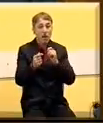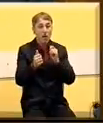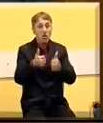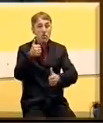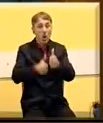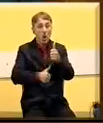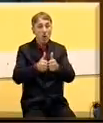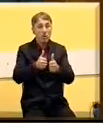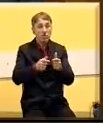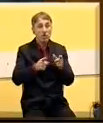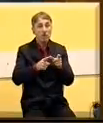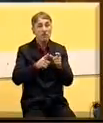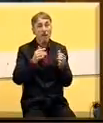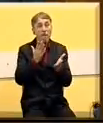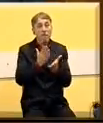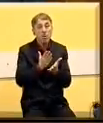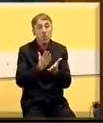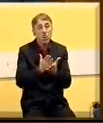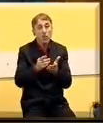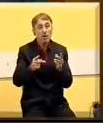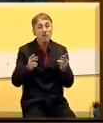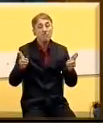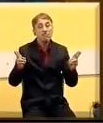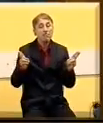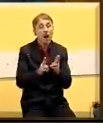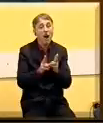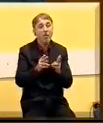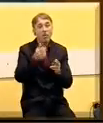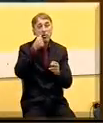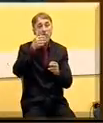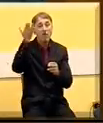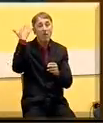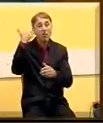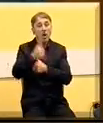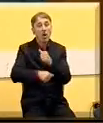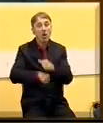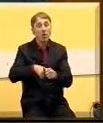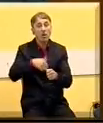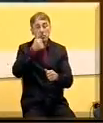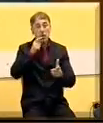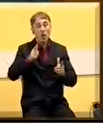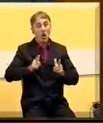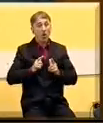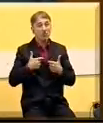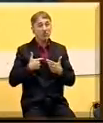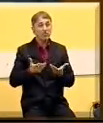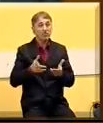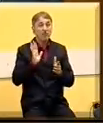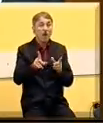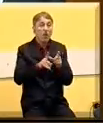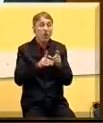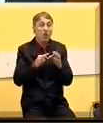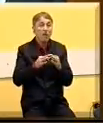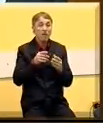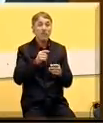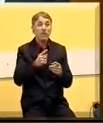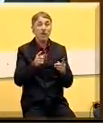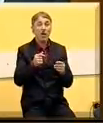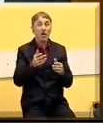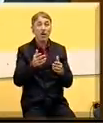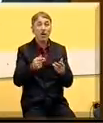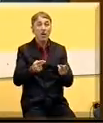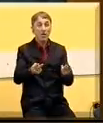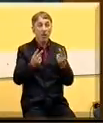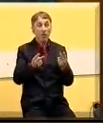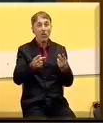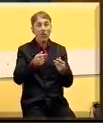konkursa iz oblasti stočarstva bude drastično manje nego što je to bilo prošle godine i nego što smo očekivali. Tako da je izvestno